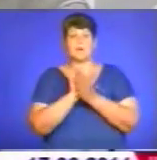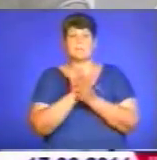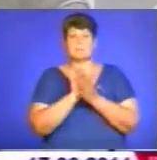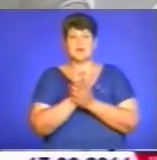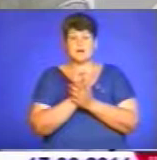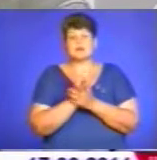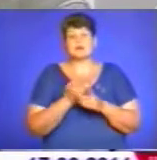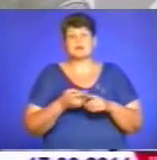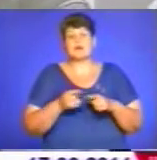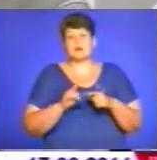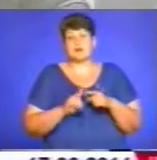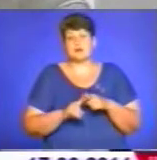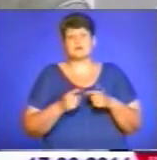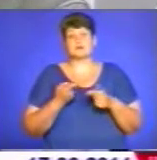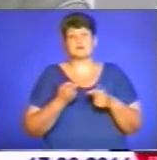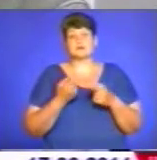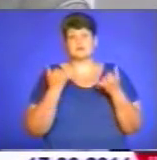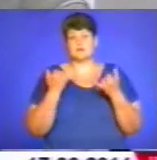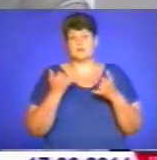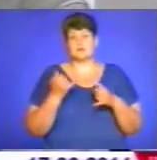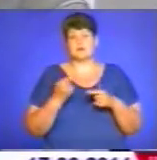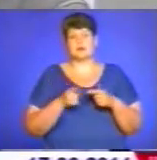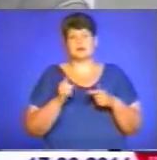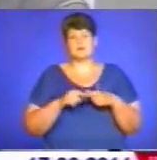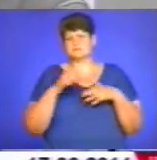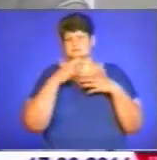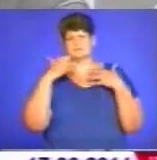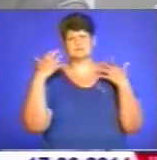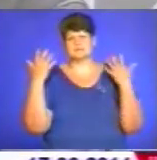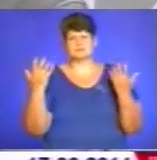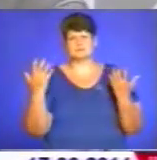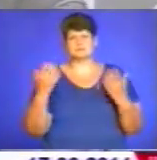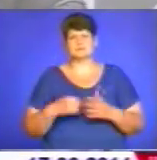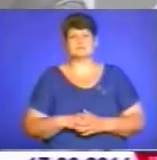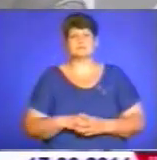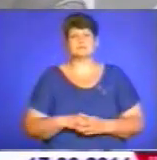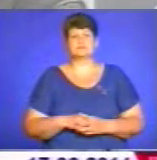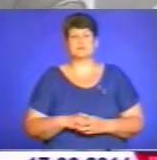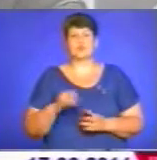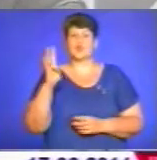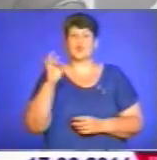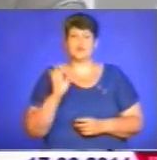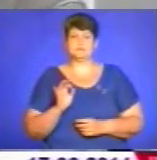Тепер цих інструментів багато, але